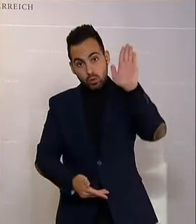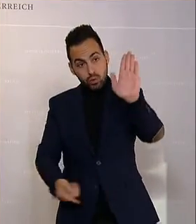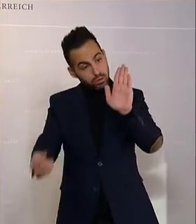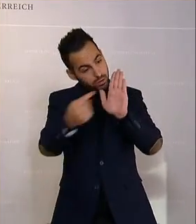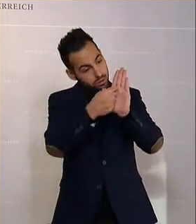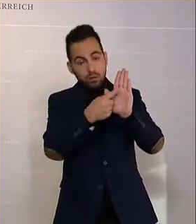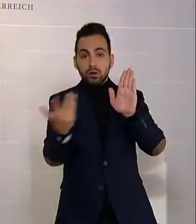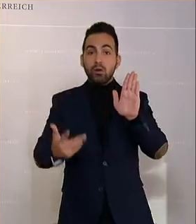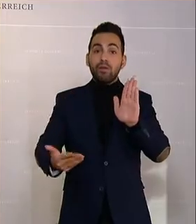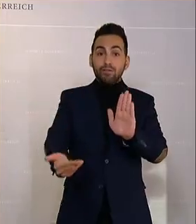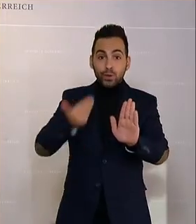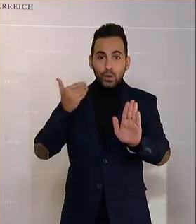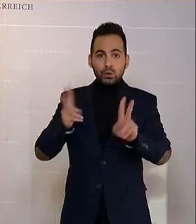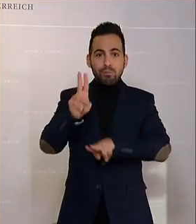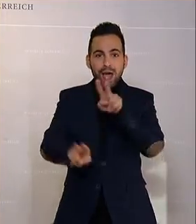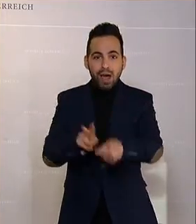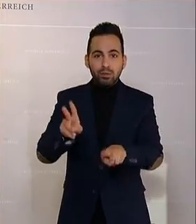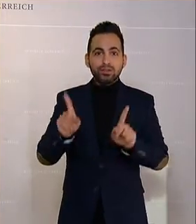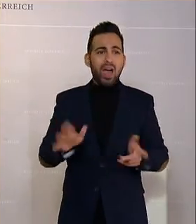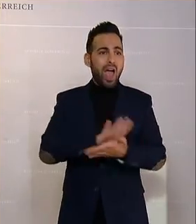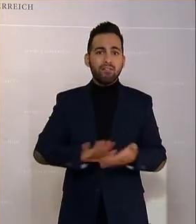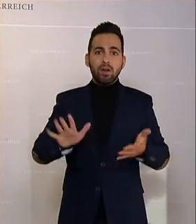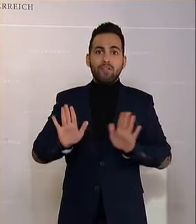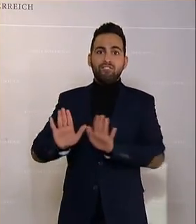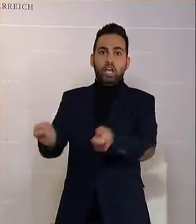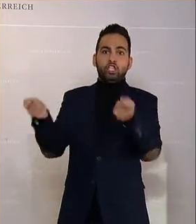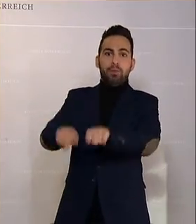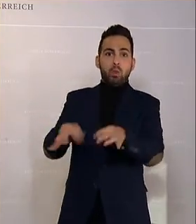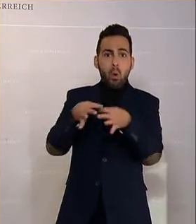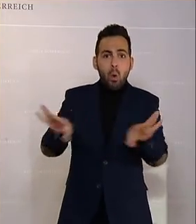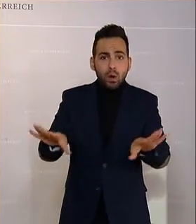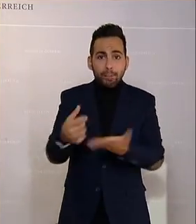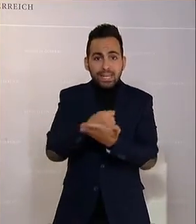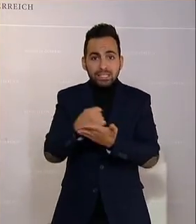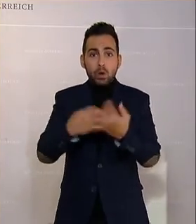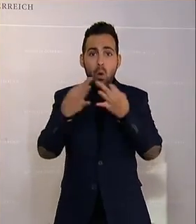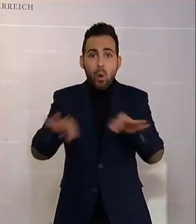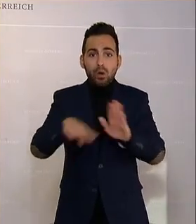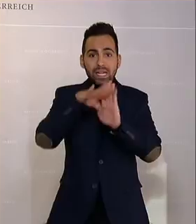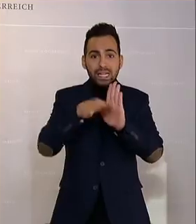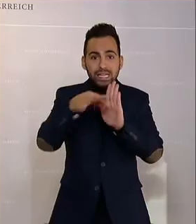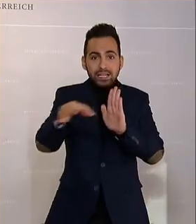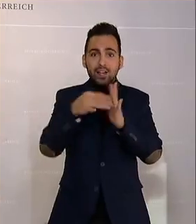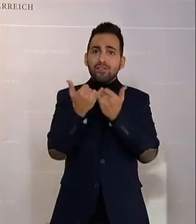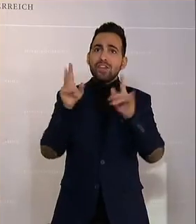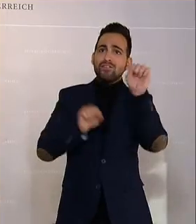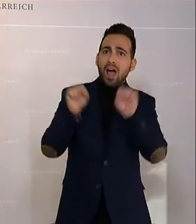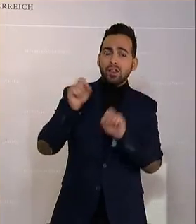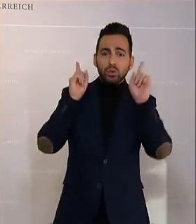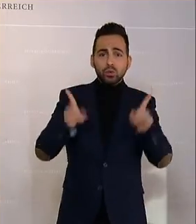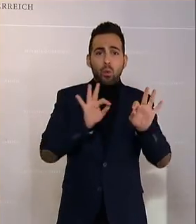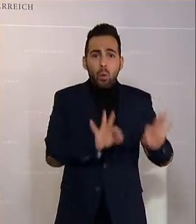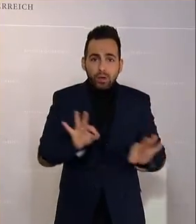Frühzeitige Behandlung der Menschen, dieses Wegsperren ohne medizinische Behandlung, ohne Richtlinien, wie man sich richtig verhält, auf was man denn tatsächlich